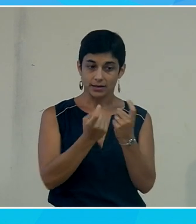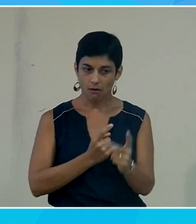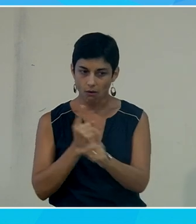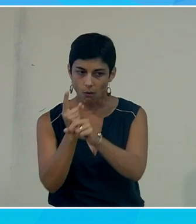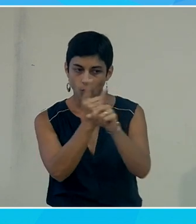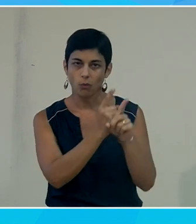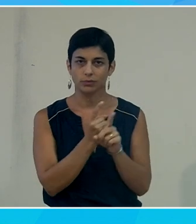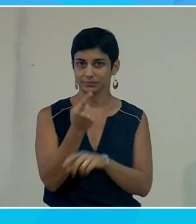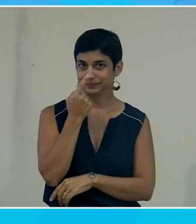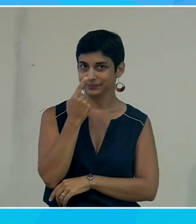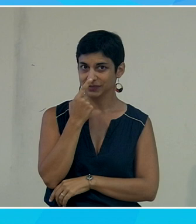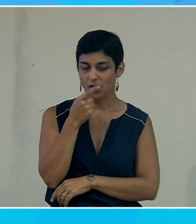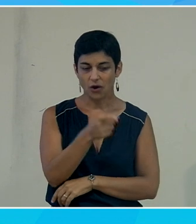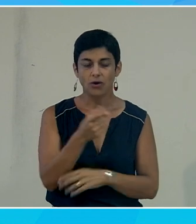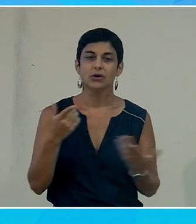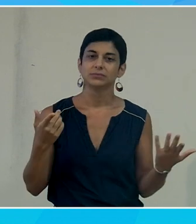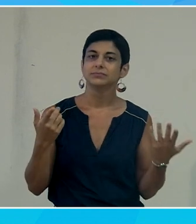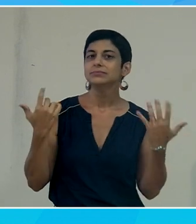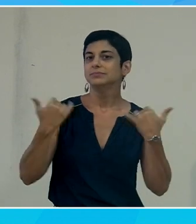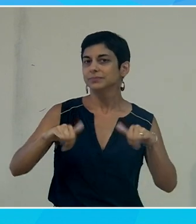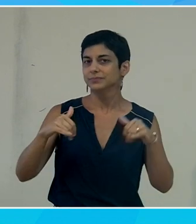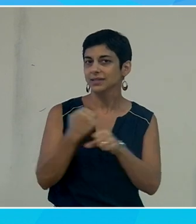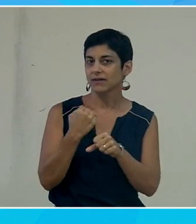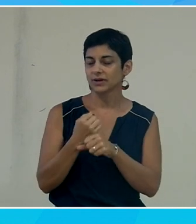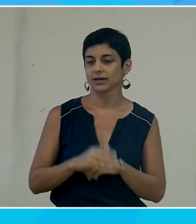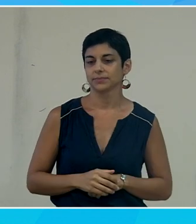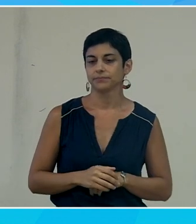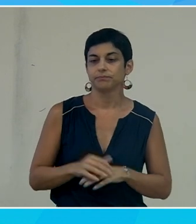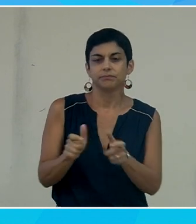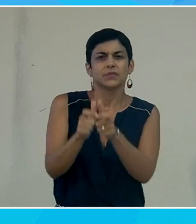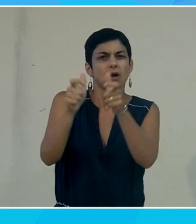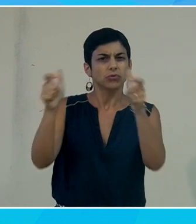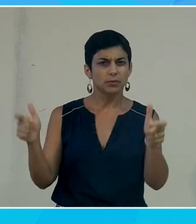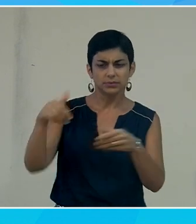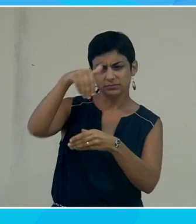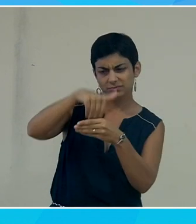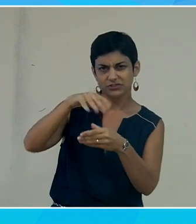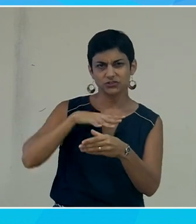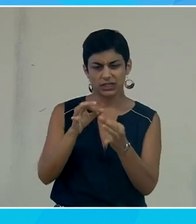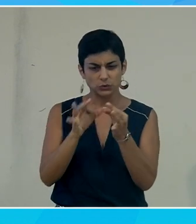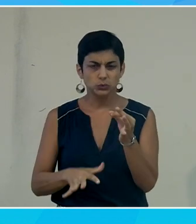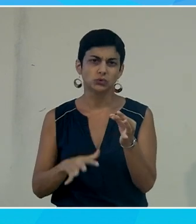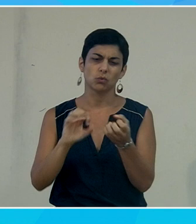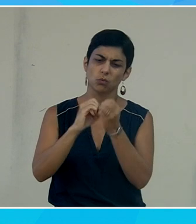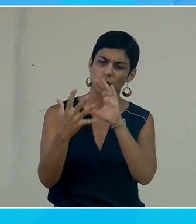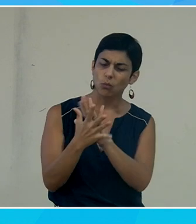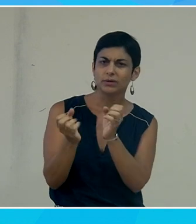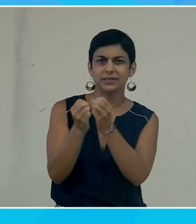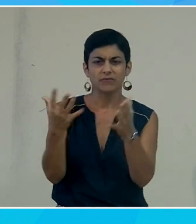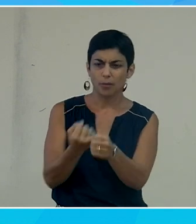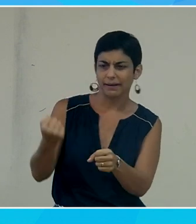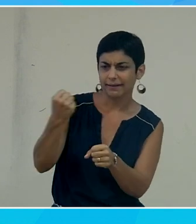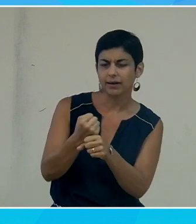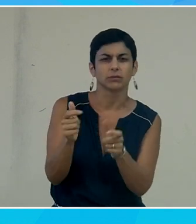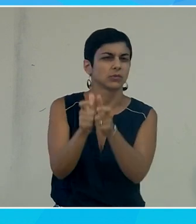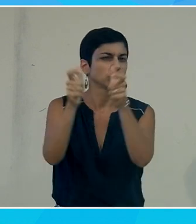'effectivement, c'est encore assez loin. Les grosses entreprises qui développent des solutions informatiques, si on prend Atos, Cap, enfin des très